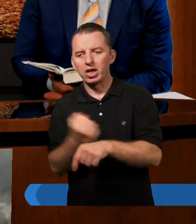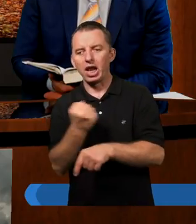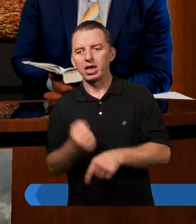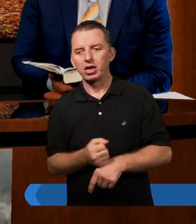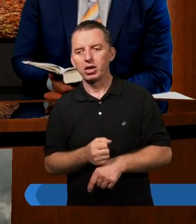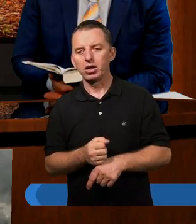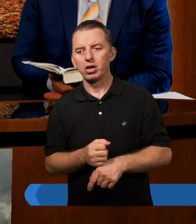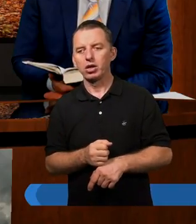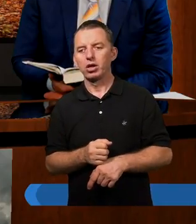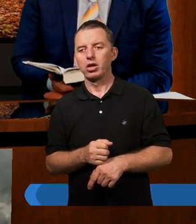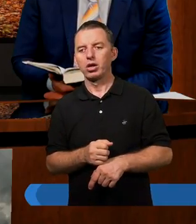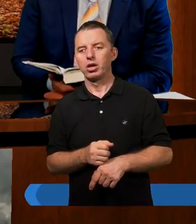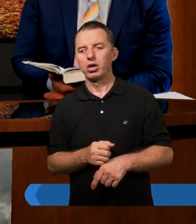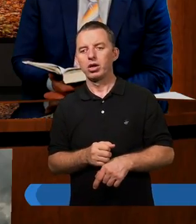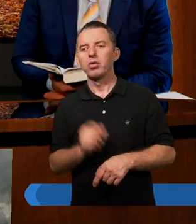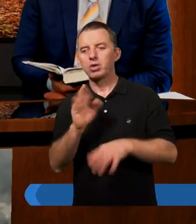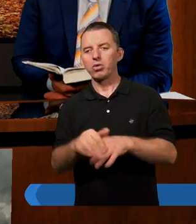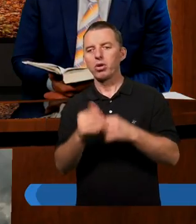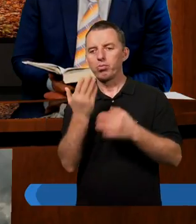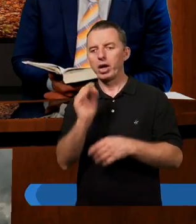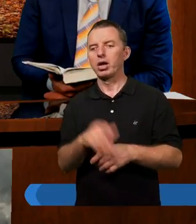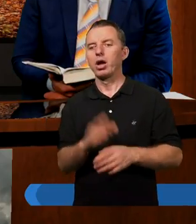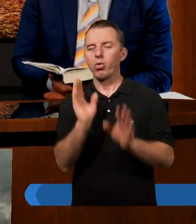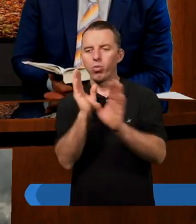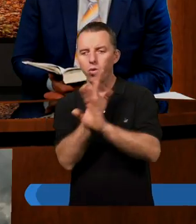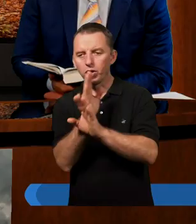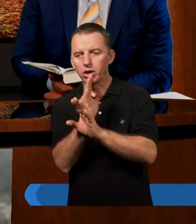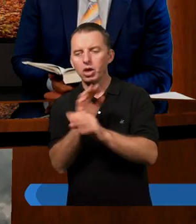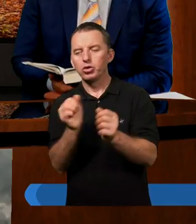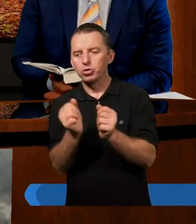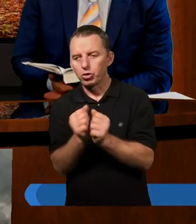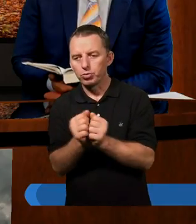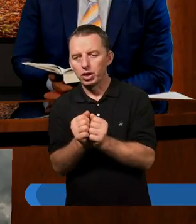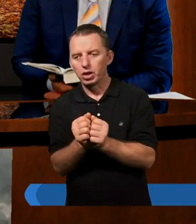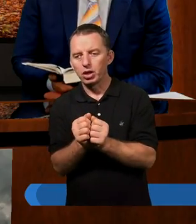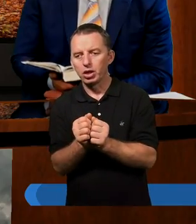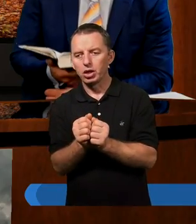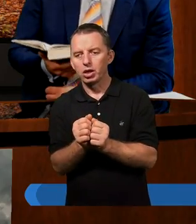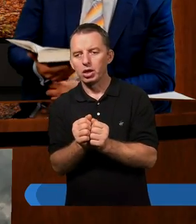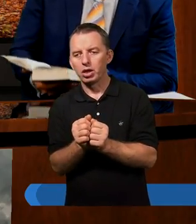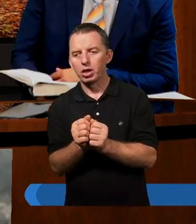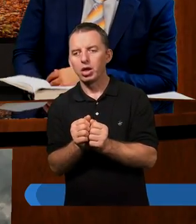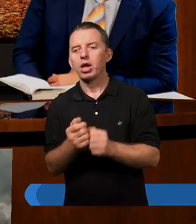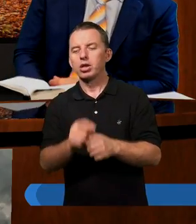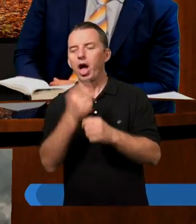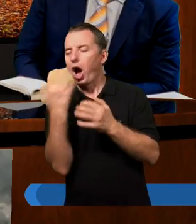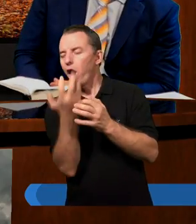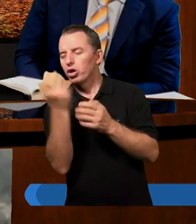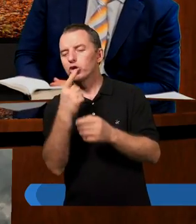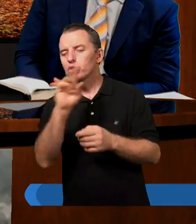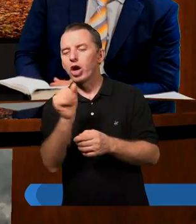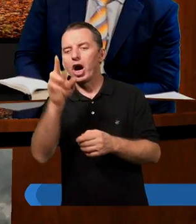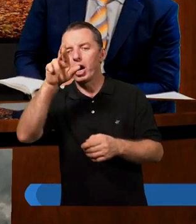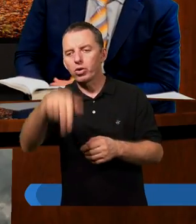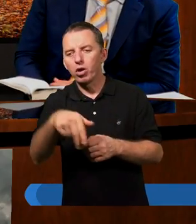stawał się coraz bardziej chłodny, zimny, ten ogień żaru